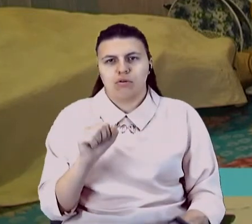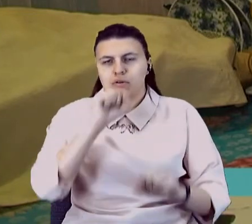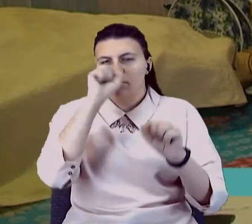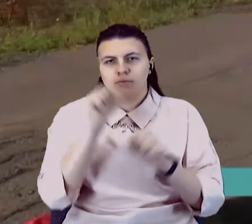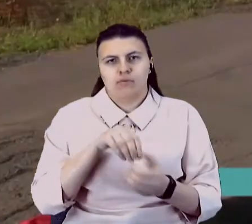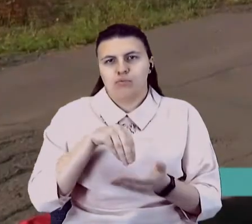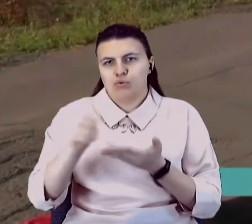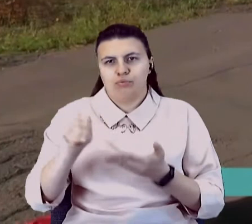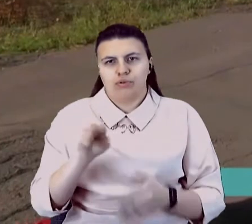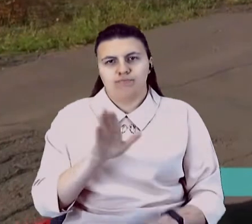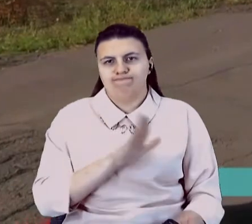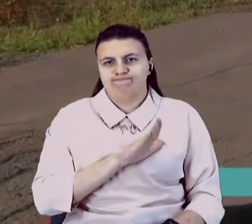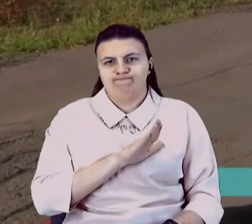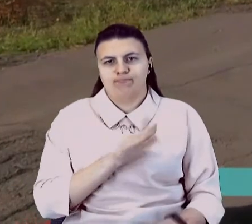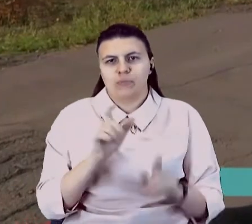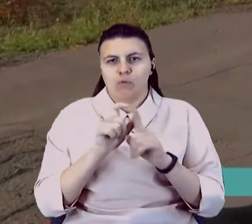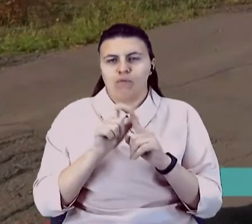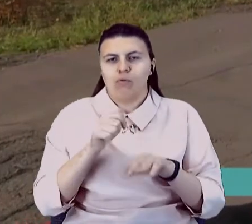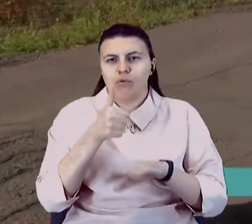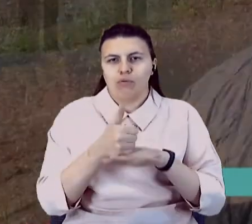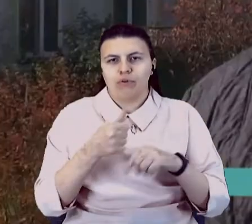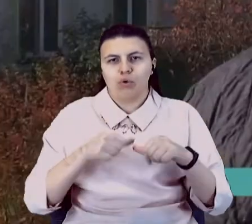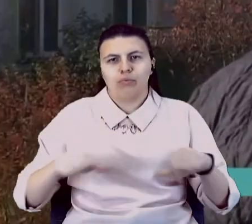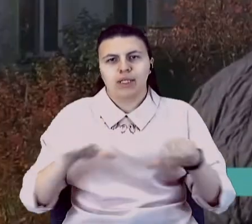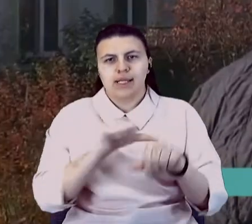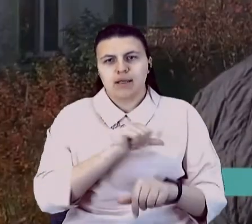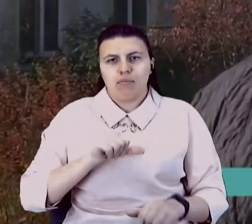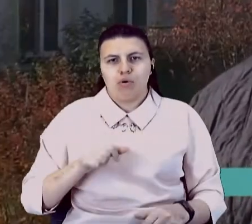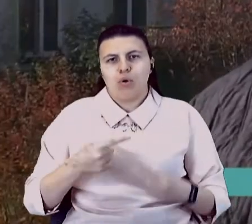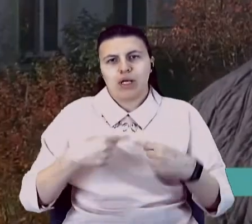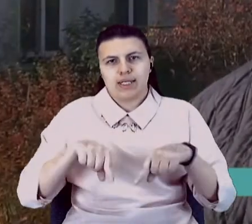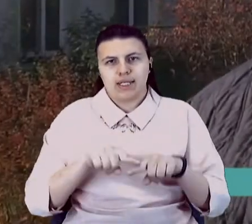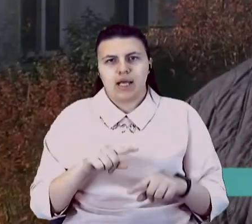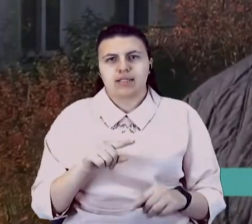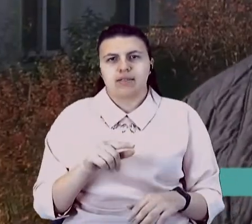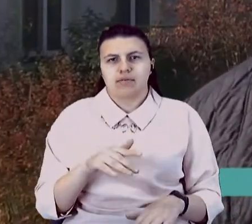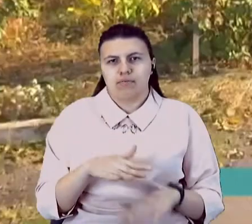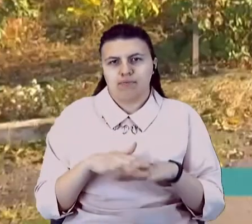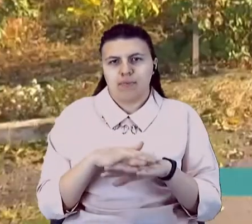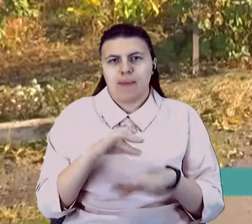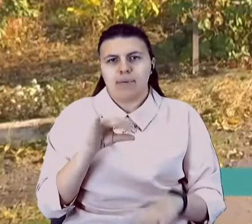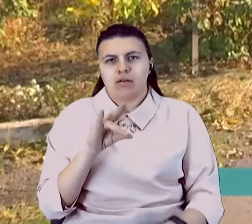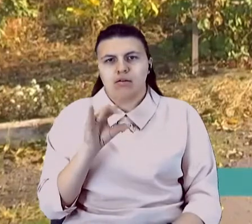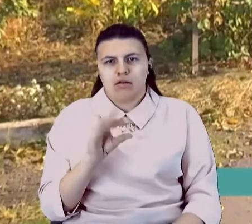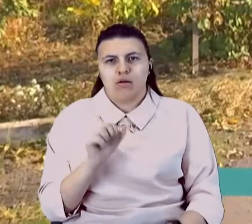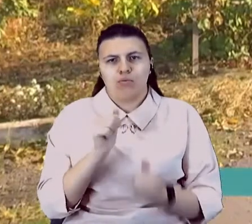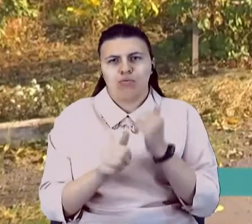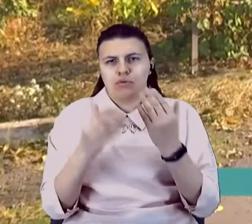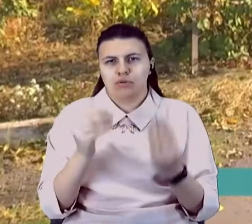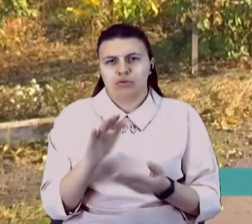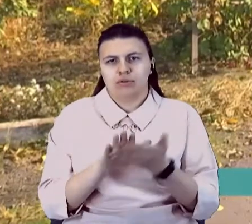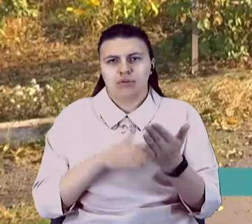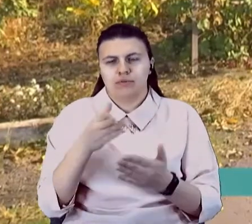Нереально. За словами голови комітету самоорганізації населення Мирної Олени Булай, щодня заявками на отримання матеріальної